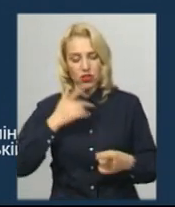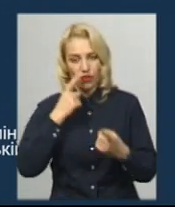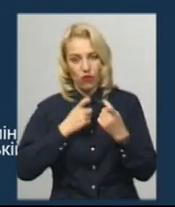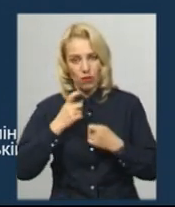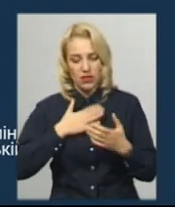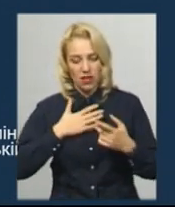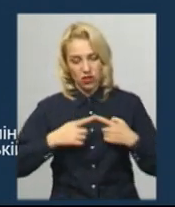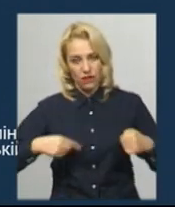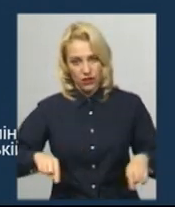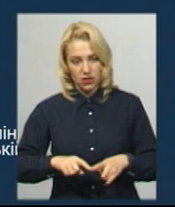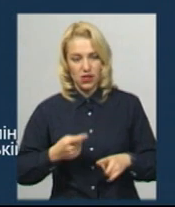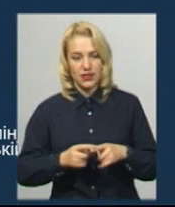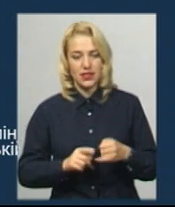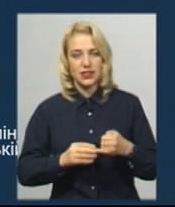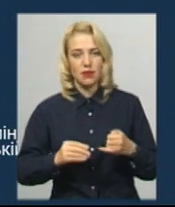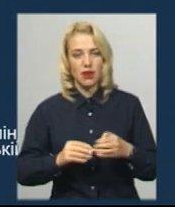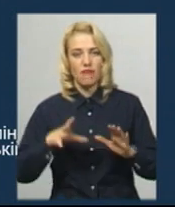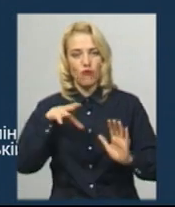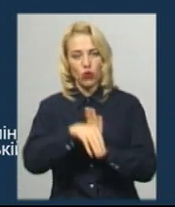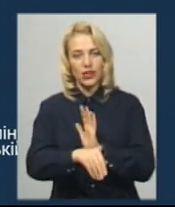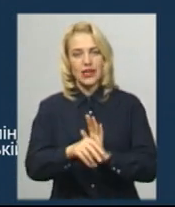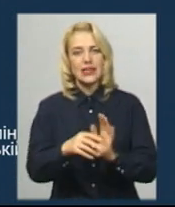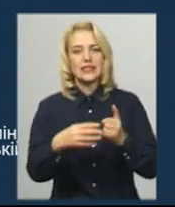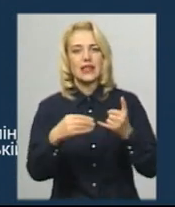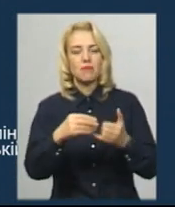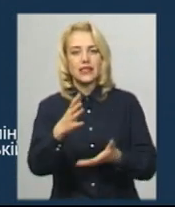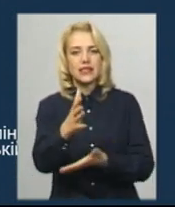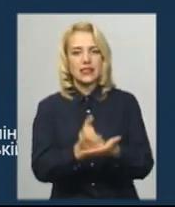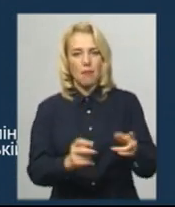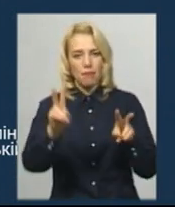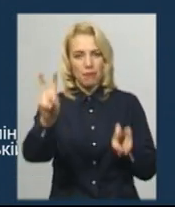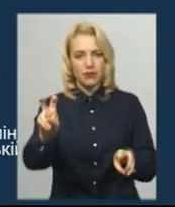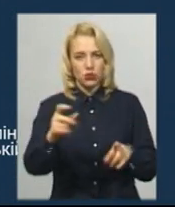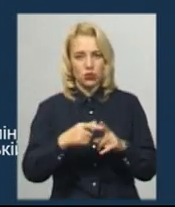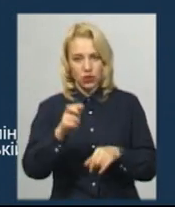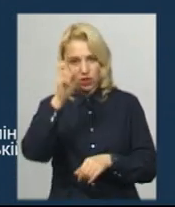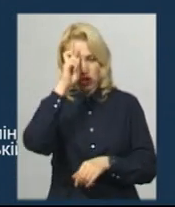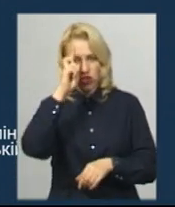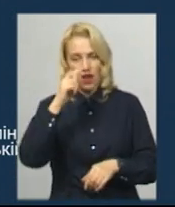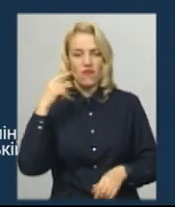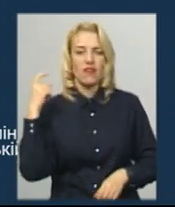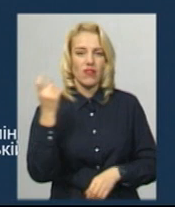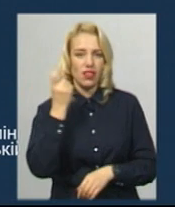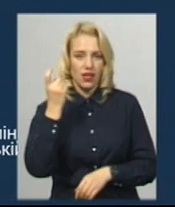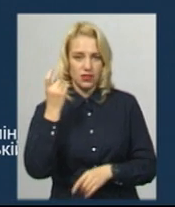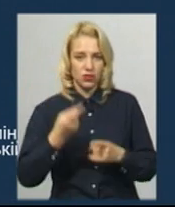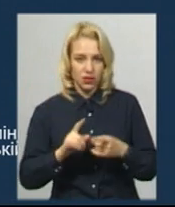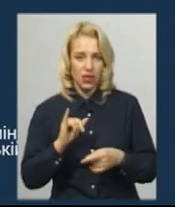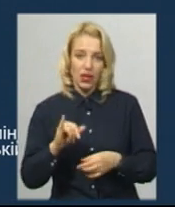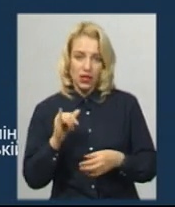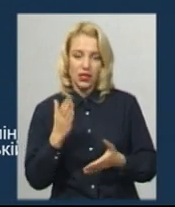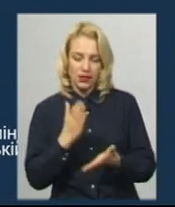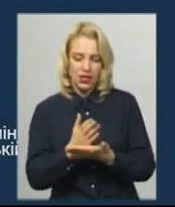районі, ця земельна ділянка відносилася до земель запасу, була землями державної власності, і є земельною ділянкою державної